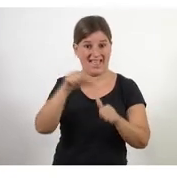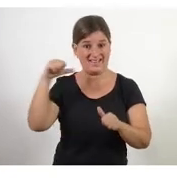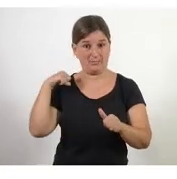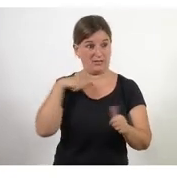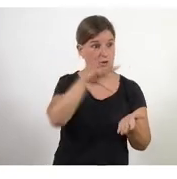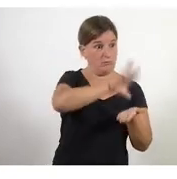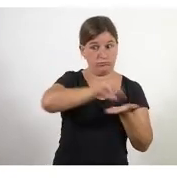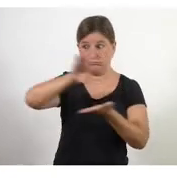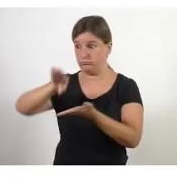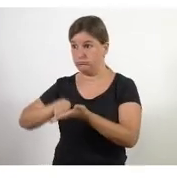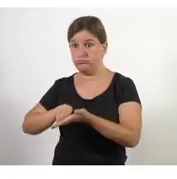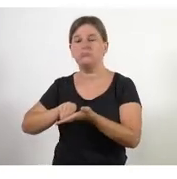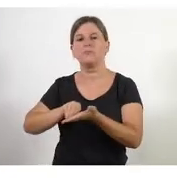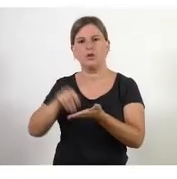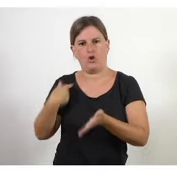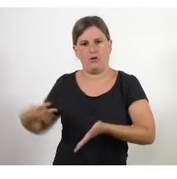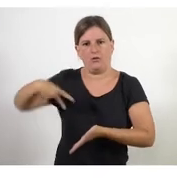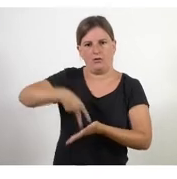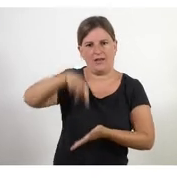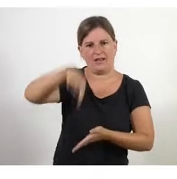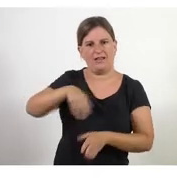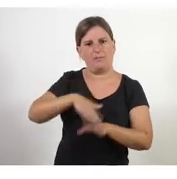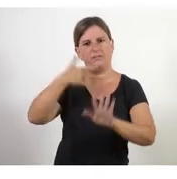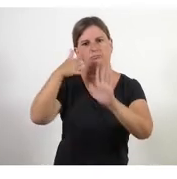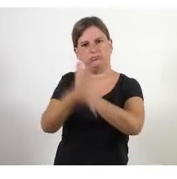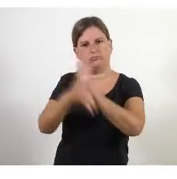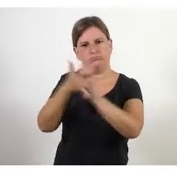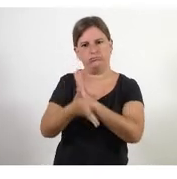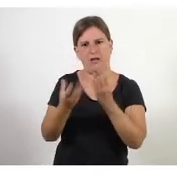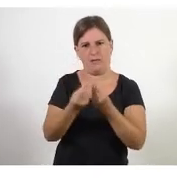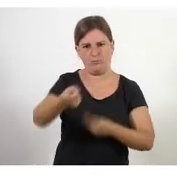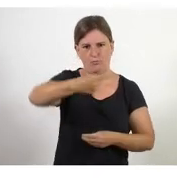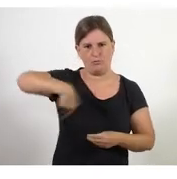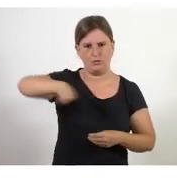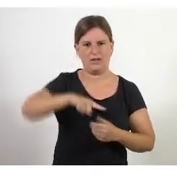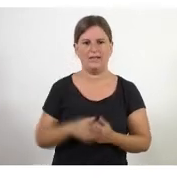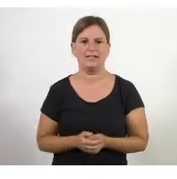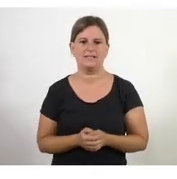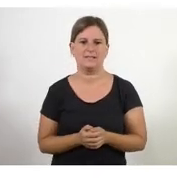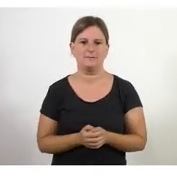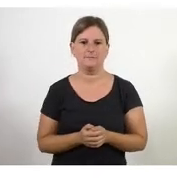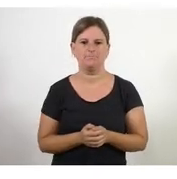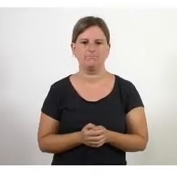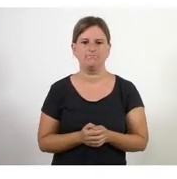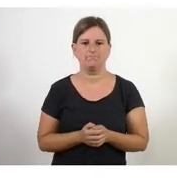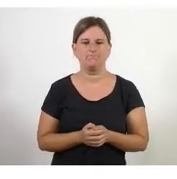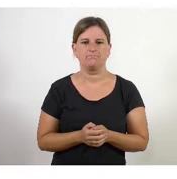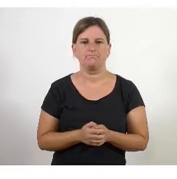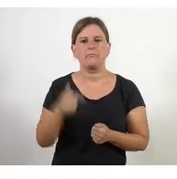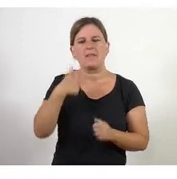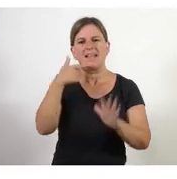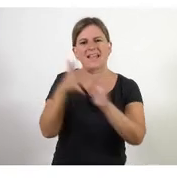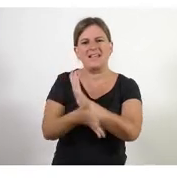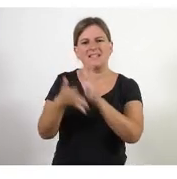coneixement, doncs estic aquí per compartir amb tu, per compartir amb vosaltres. T'explico, us explico com